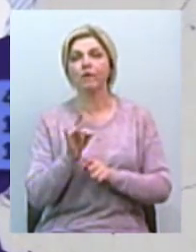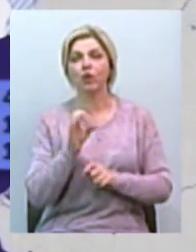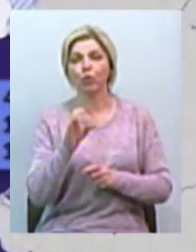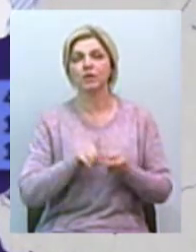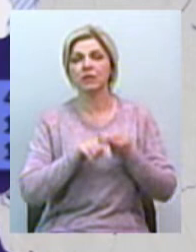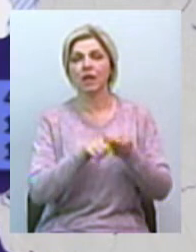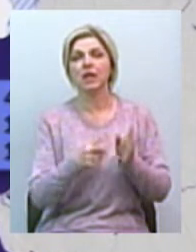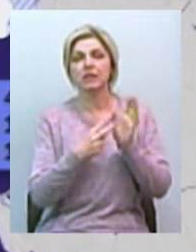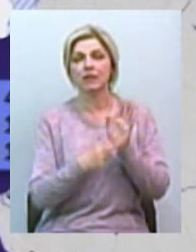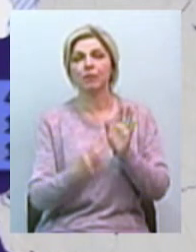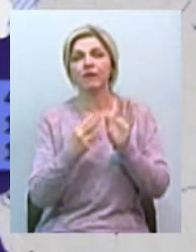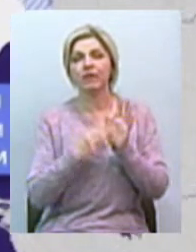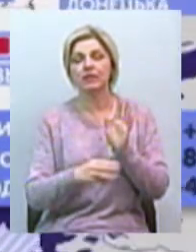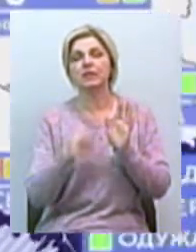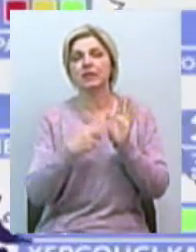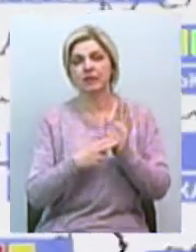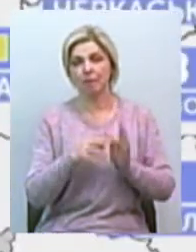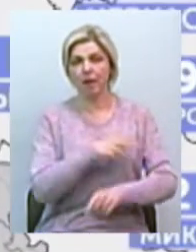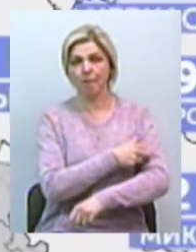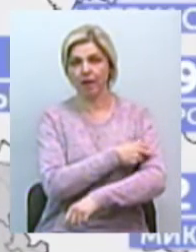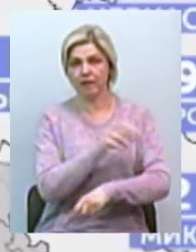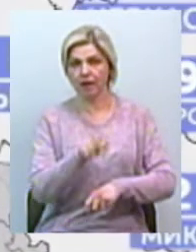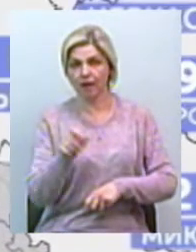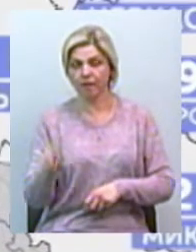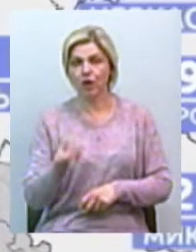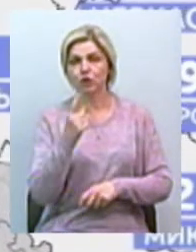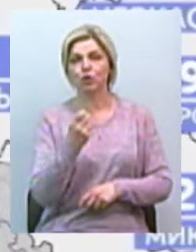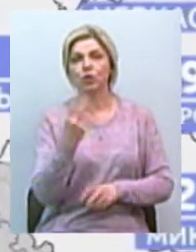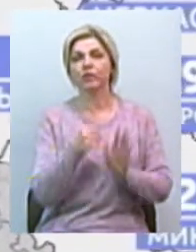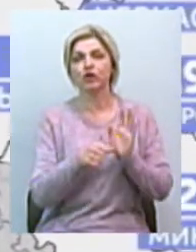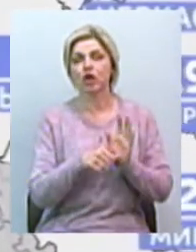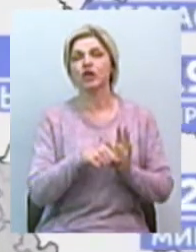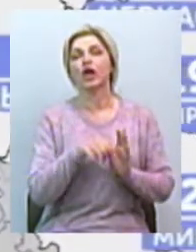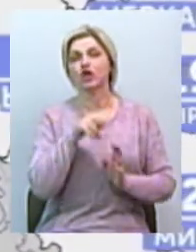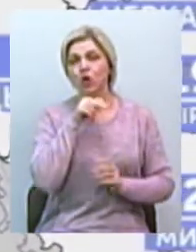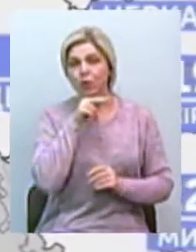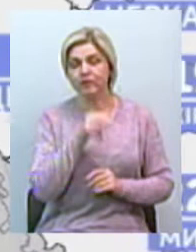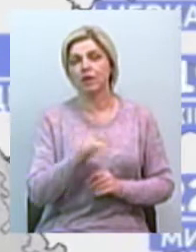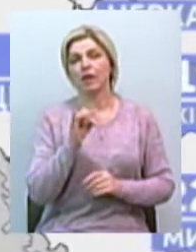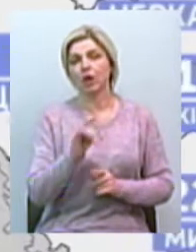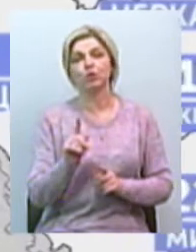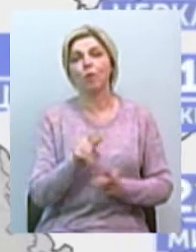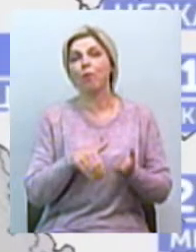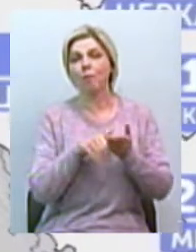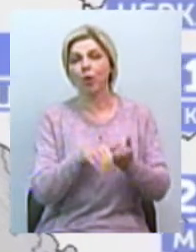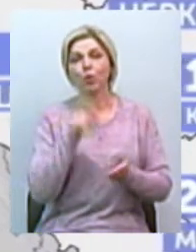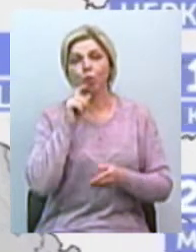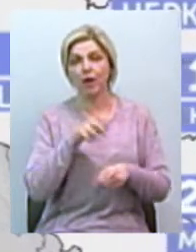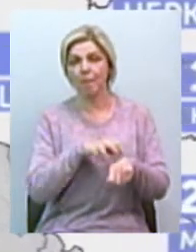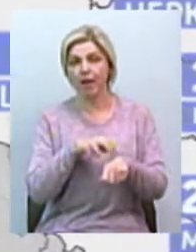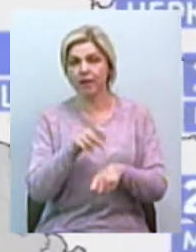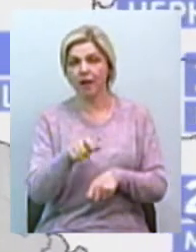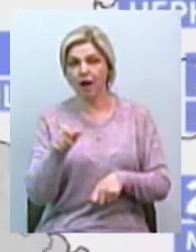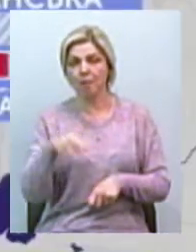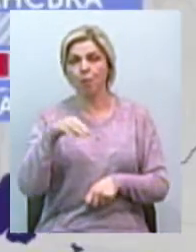788 медиків. Серед них 126 у Чернівецькій області. Щоб допомогти українським медикам, у